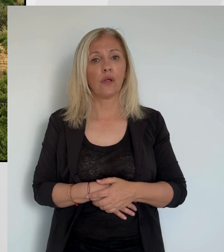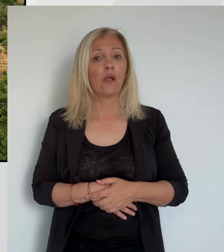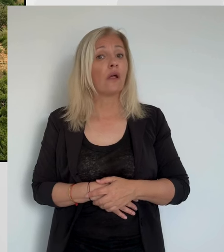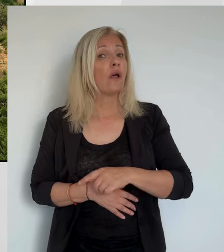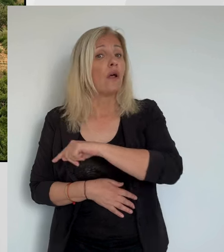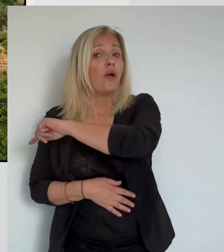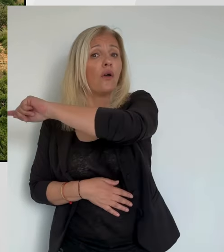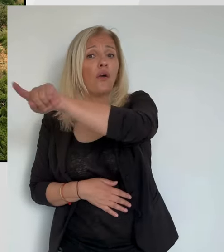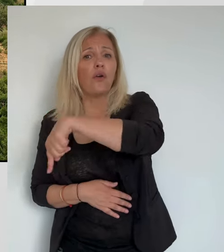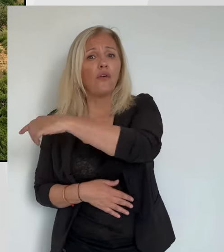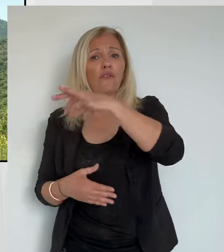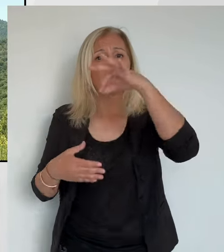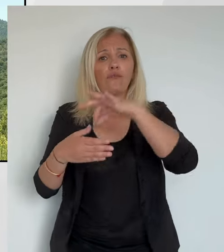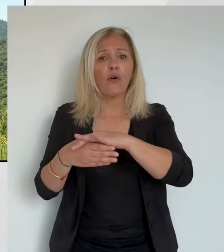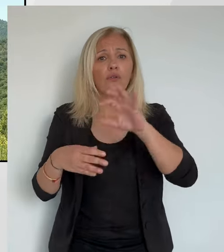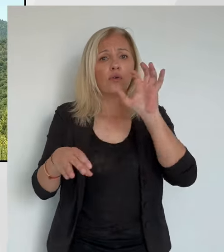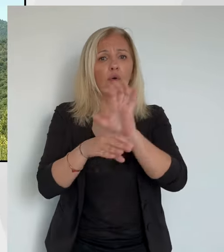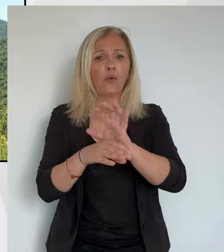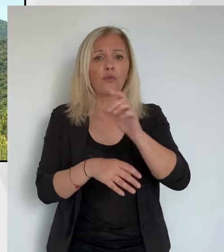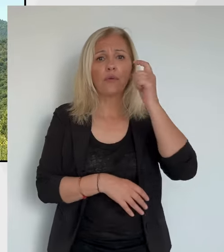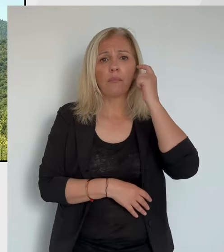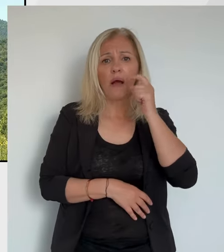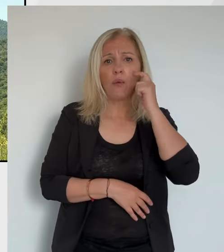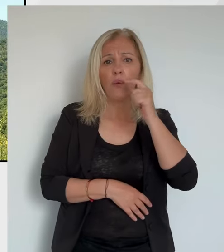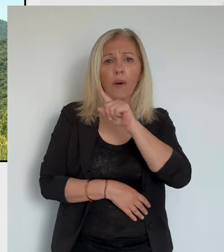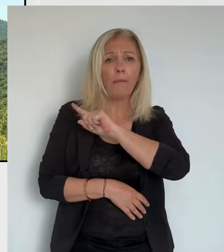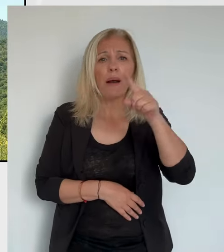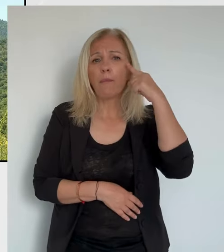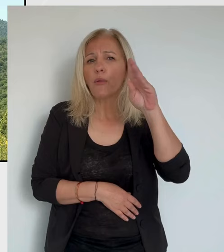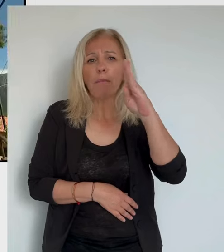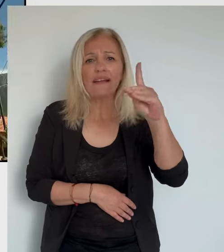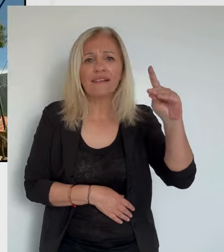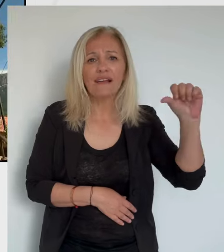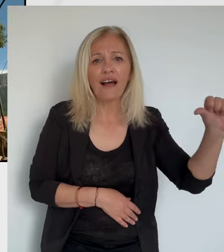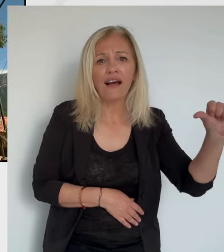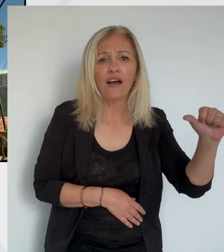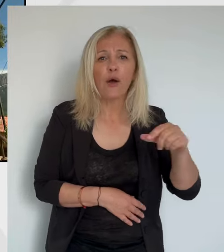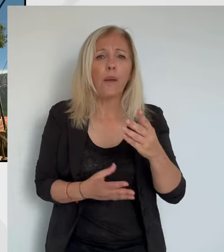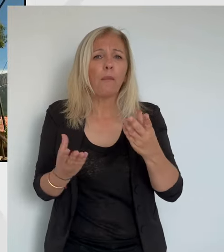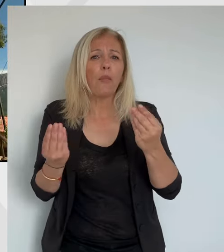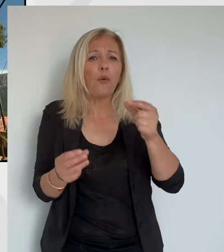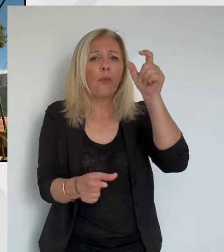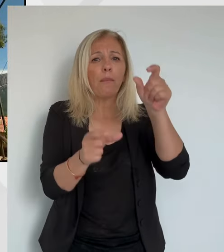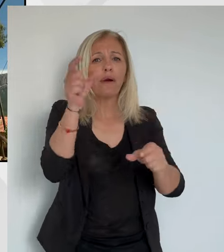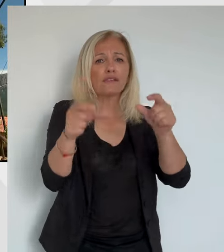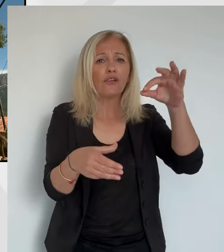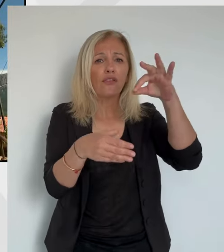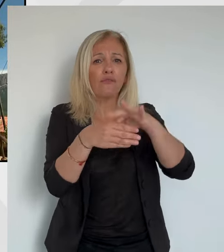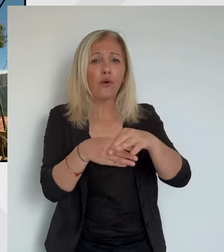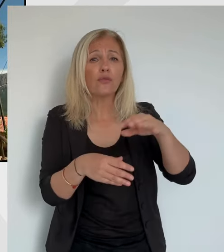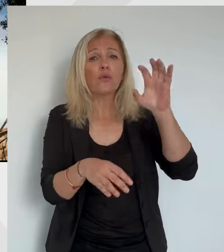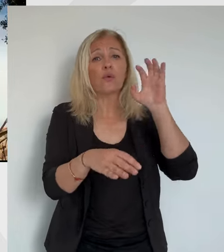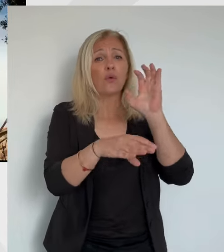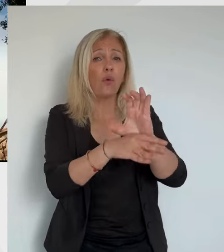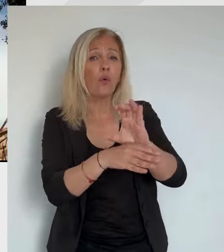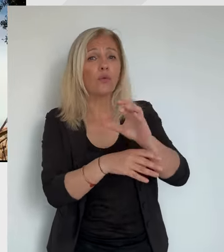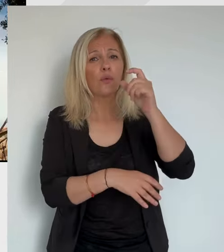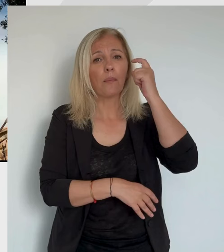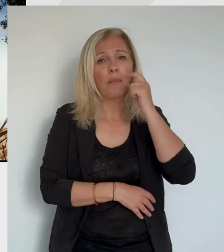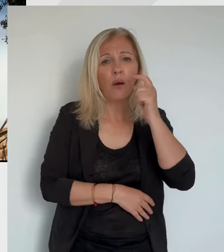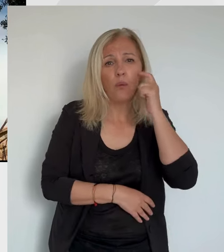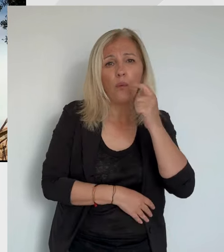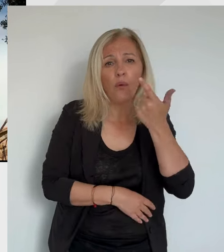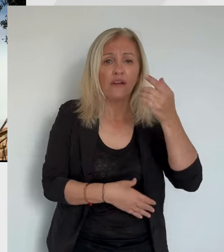présidentielle de 2017, 74% à la dernière, 39% à la précédente européenne et 64% ce dimanche.